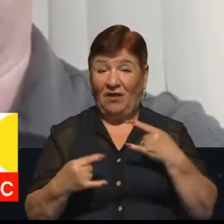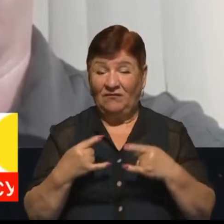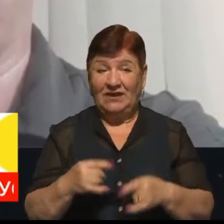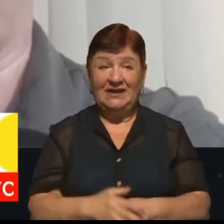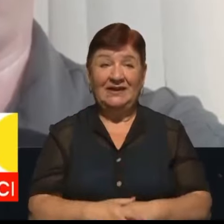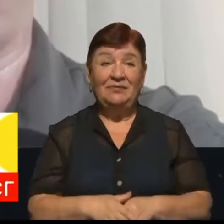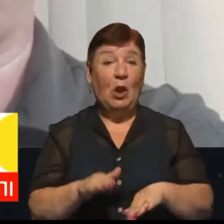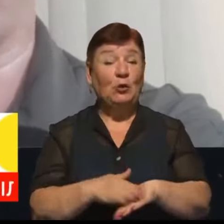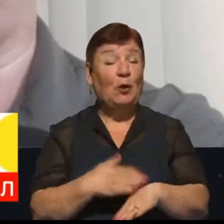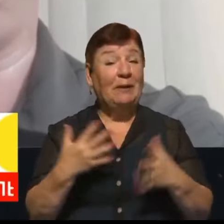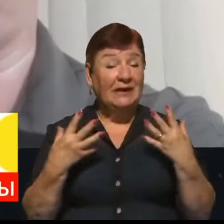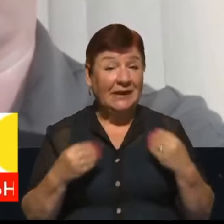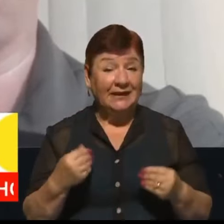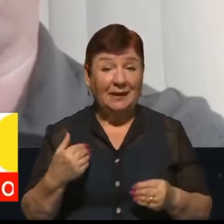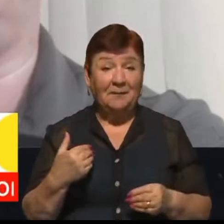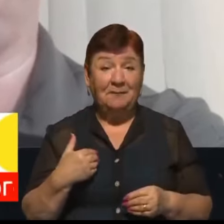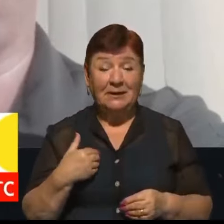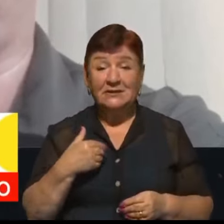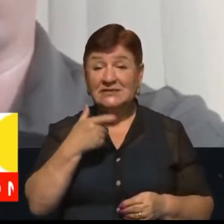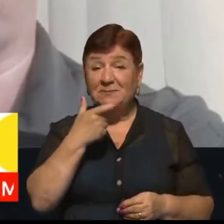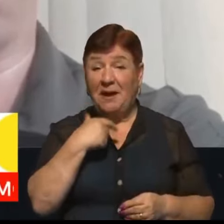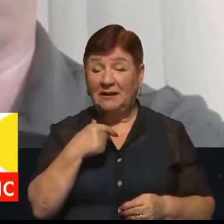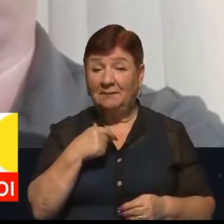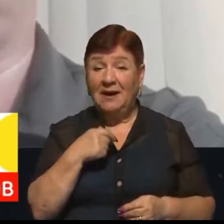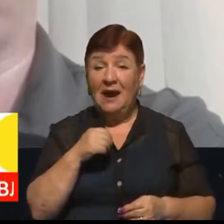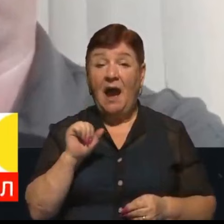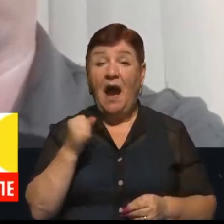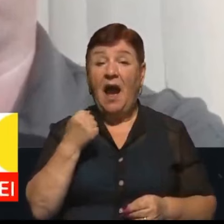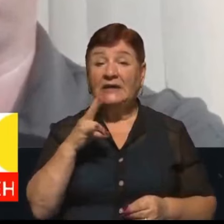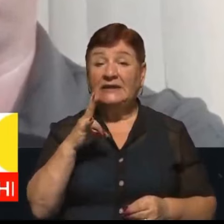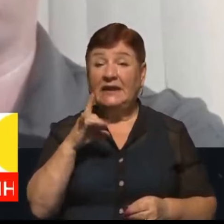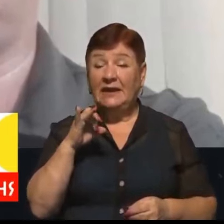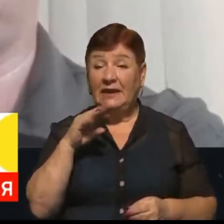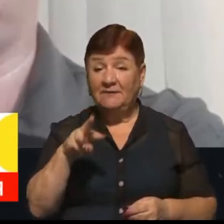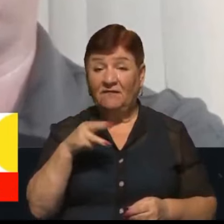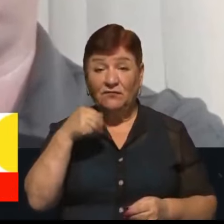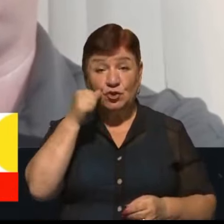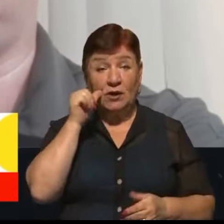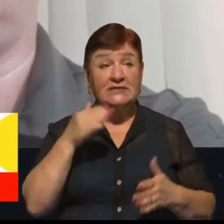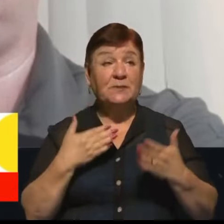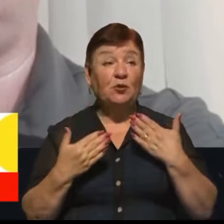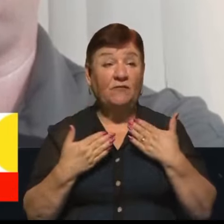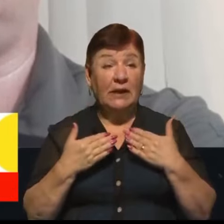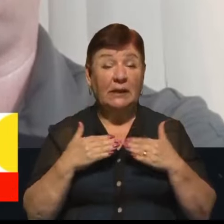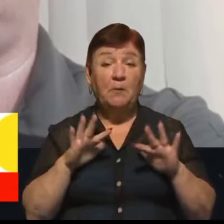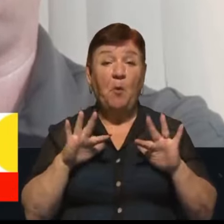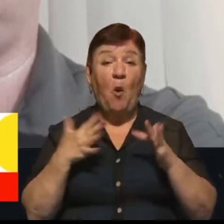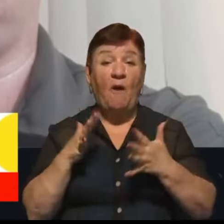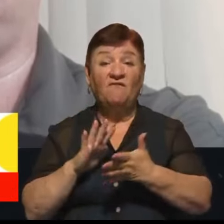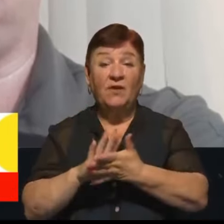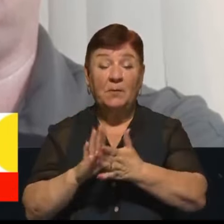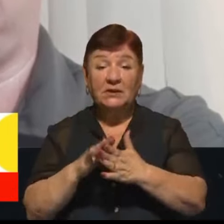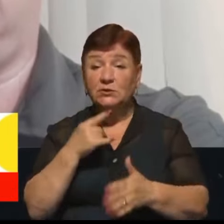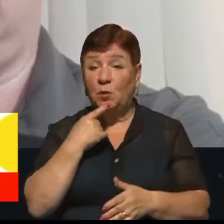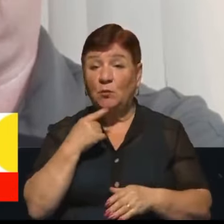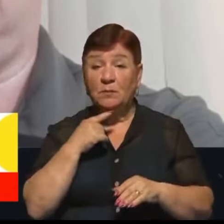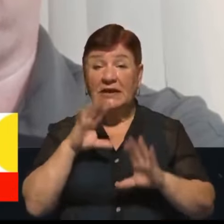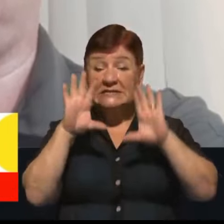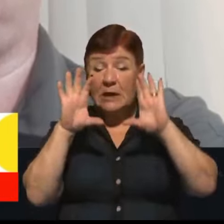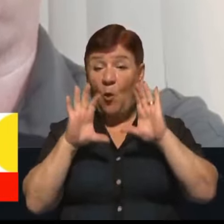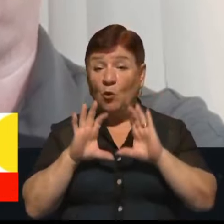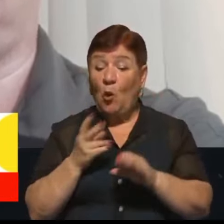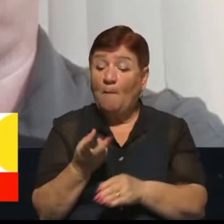Так, добрий день. Ми з паном Андрієм Денченком, речником Держприкордонслужби, вчора якраз спілкувалися про випадки спроб незаконного перетину